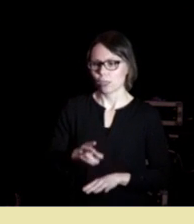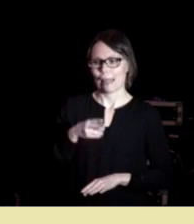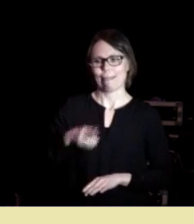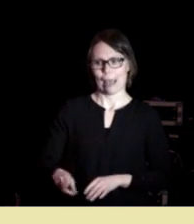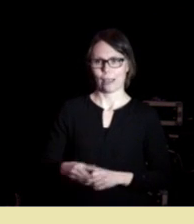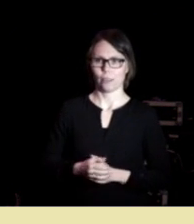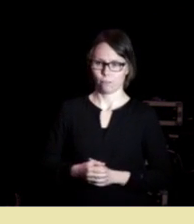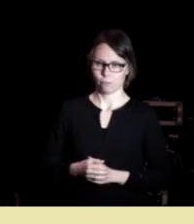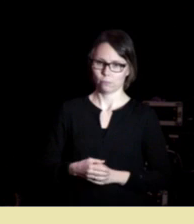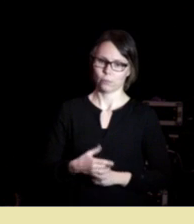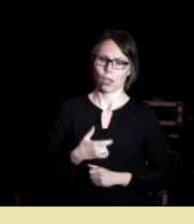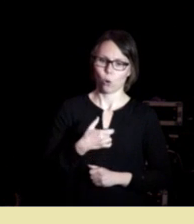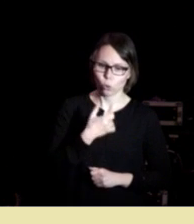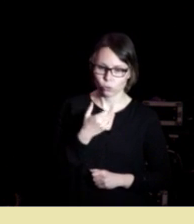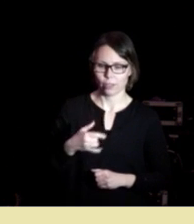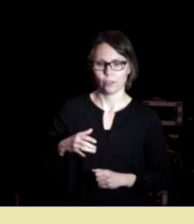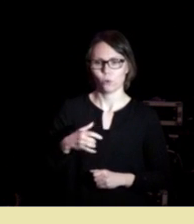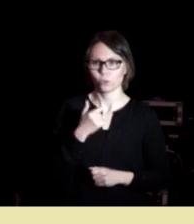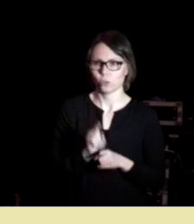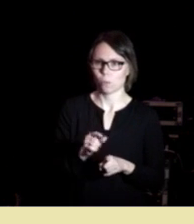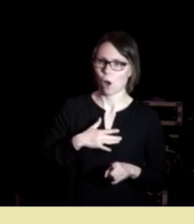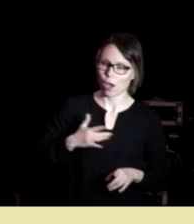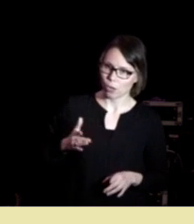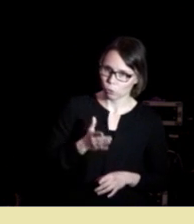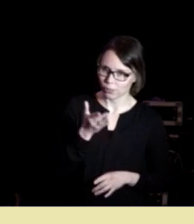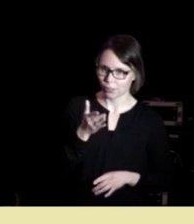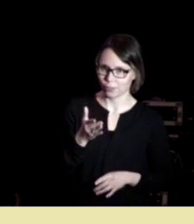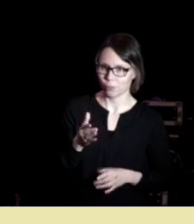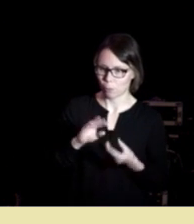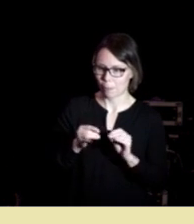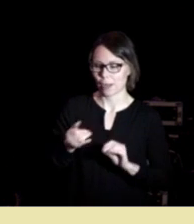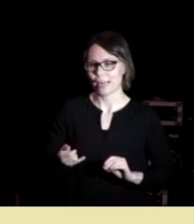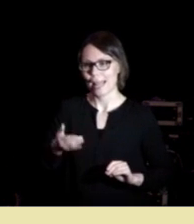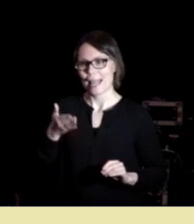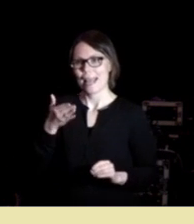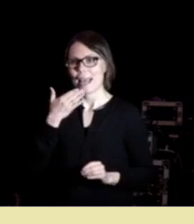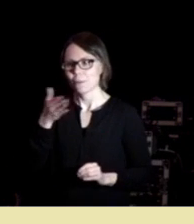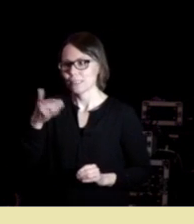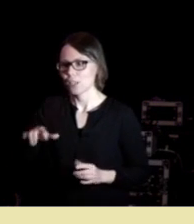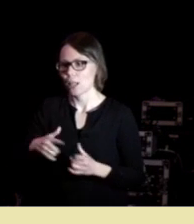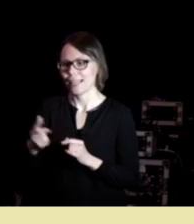Altså vi har ungdom som har luksusproblemer. Er det Hemsedal eller Gjeilo denne helgen? Det er et luksusproblem.